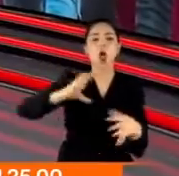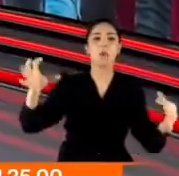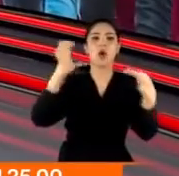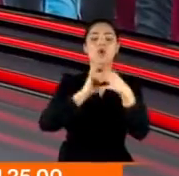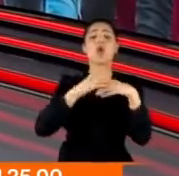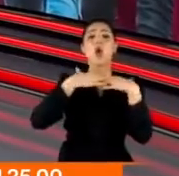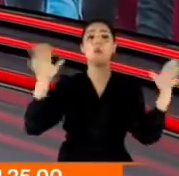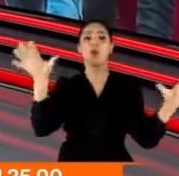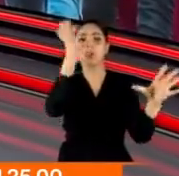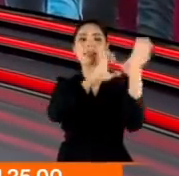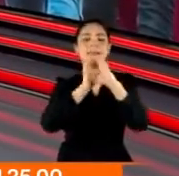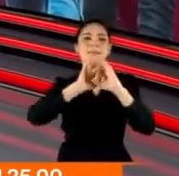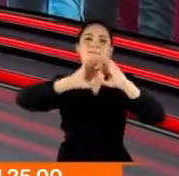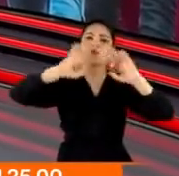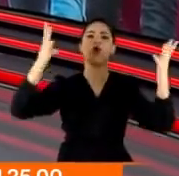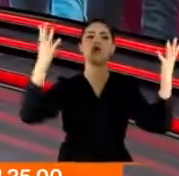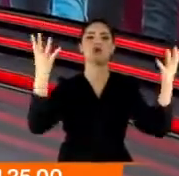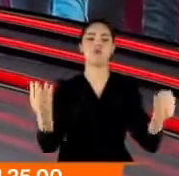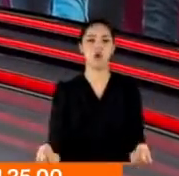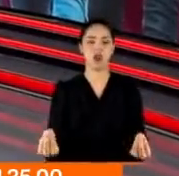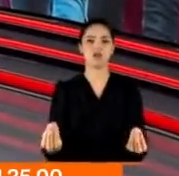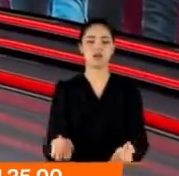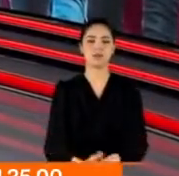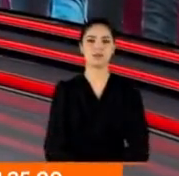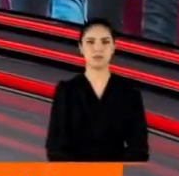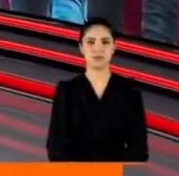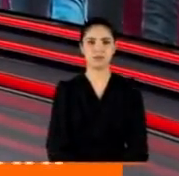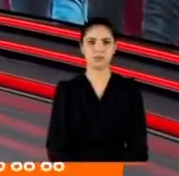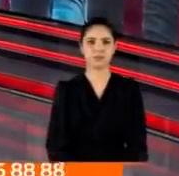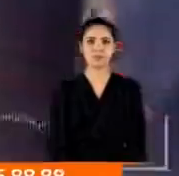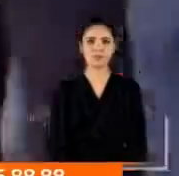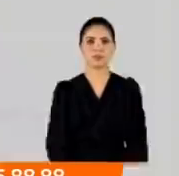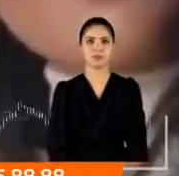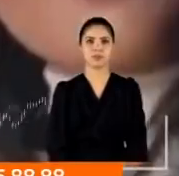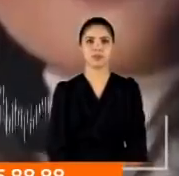büyük bir sığ perdesi de nihayet aralanmış olacak.